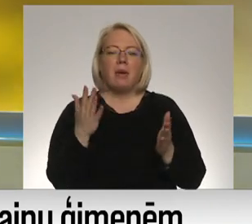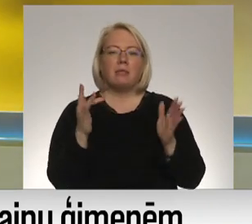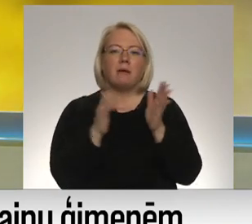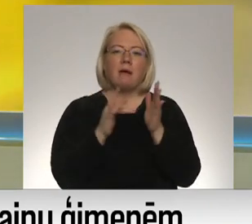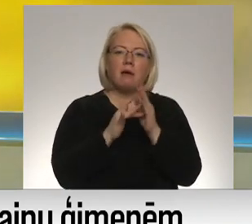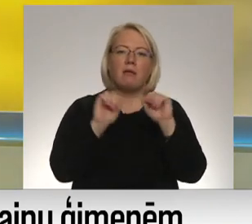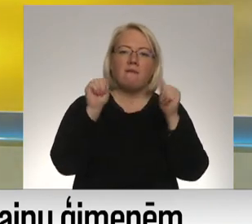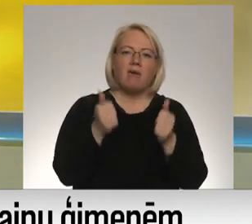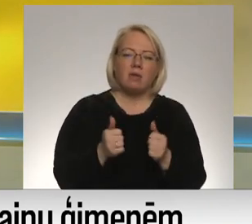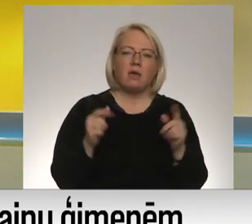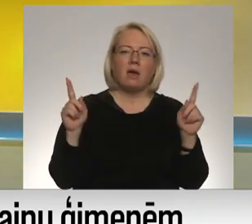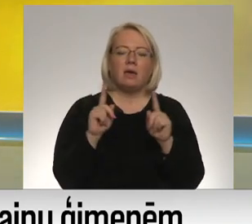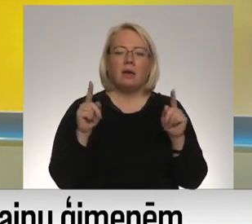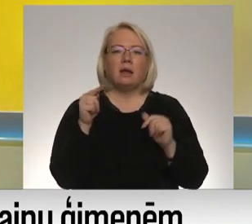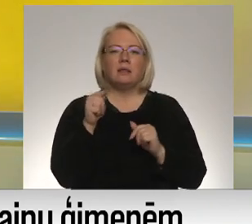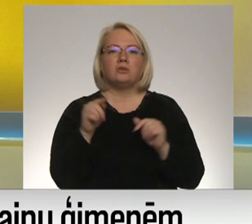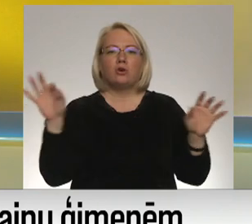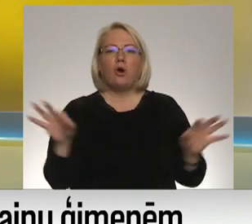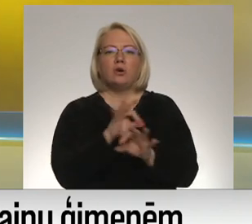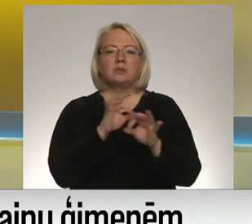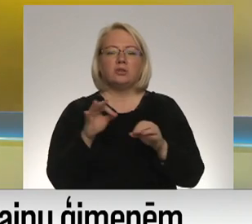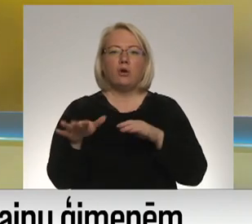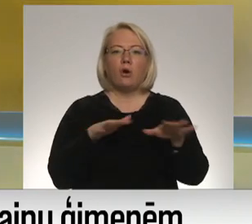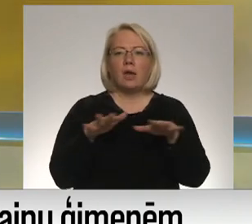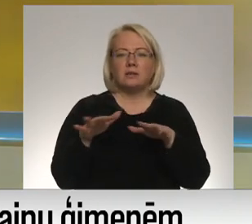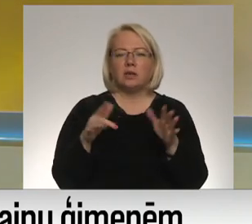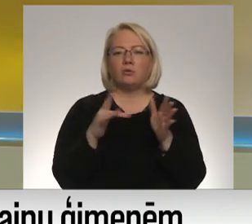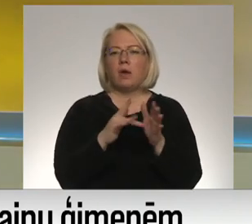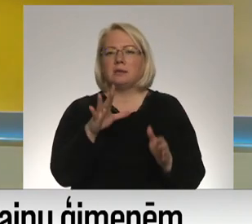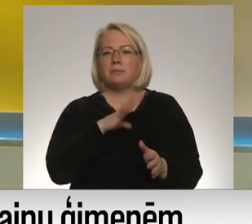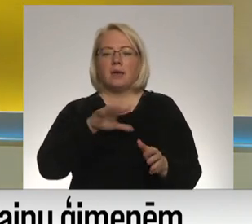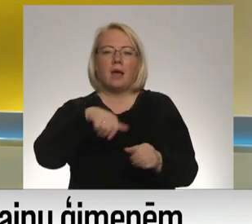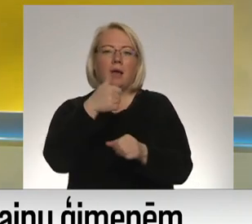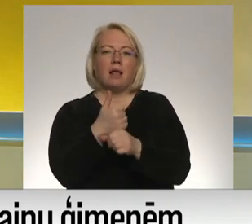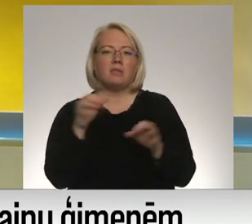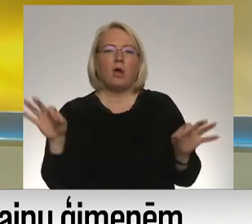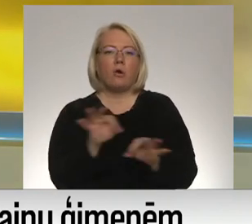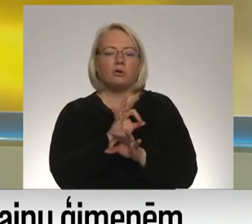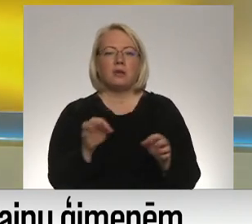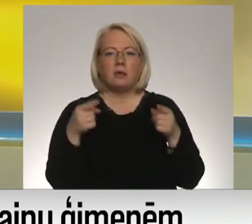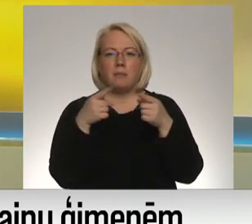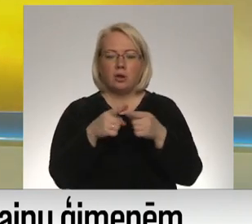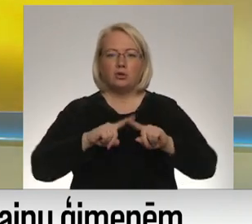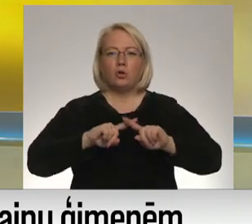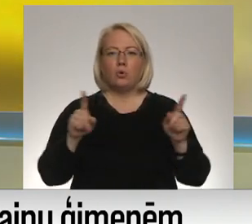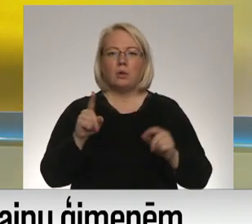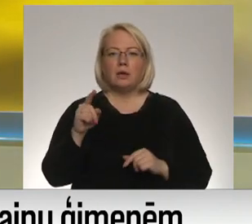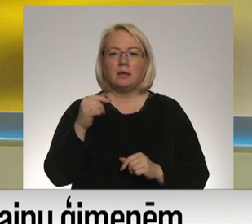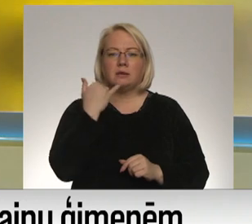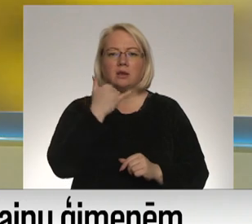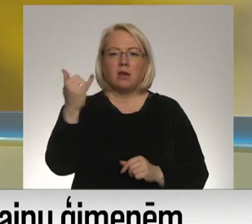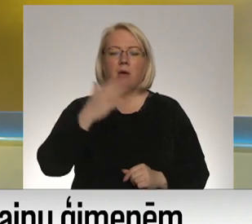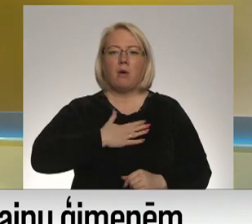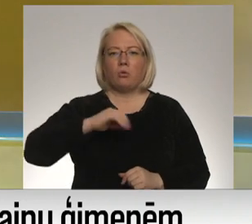veidā ir šis koncerts organizēts un kāds ir bijis galvenā šī koncertu mērķis, tūlīt arī sazināšos ar savu